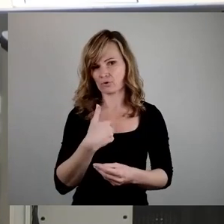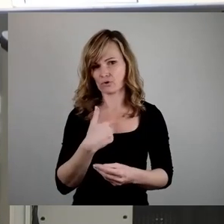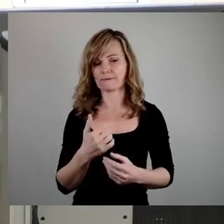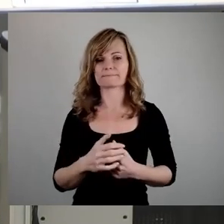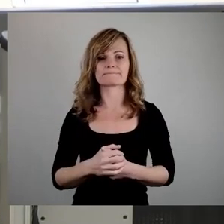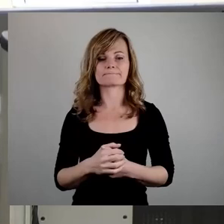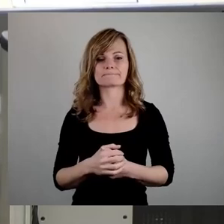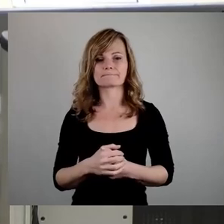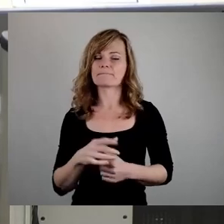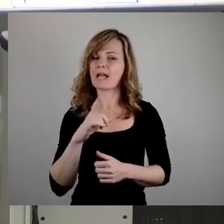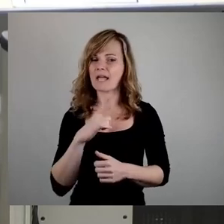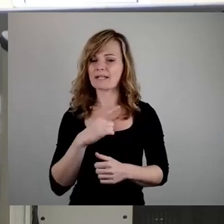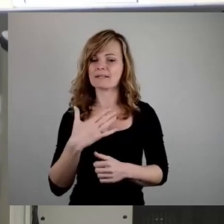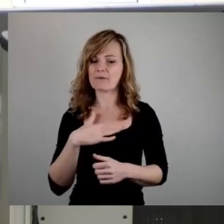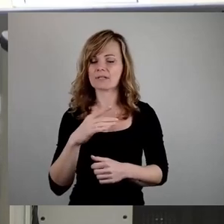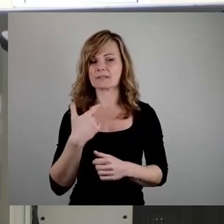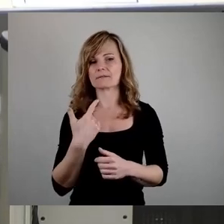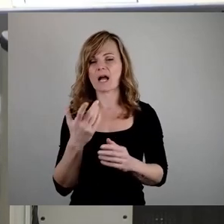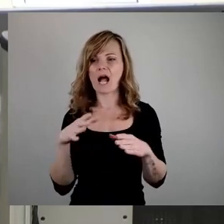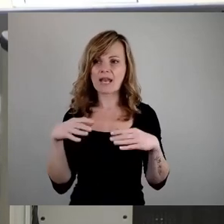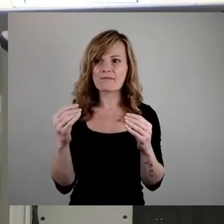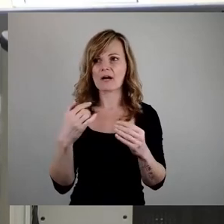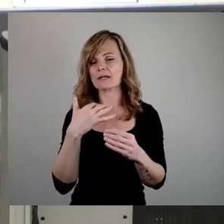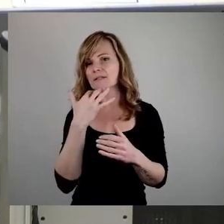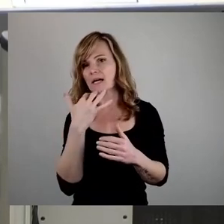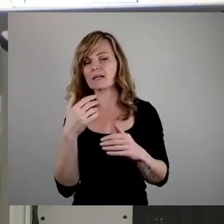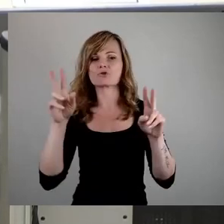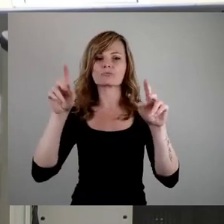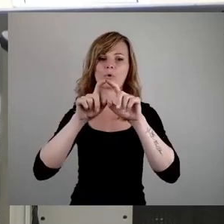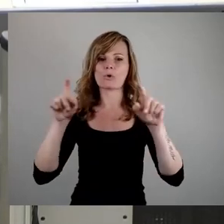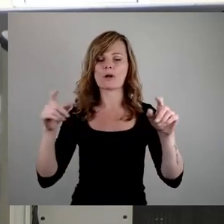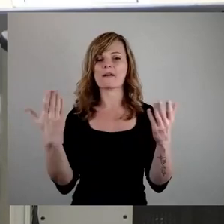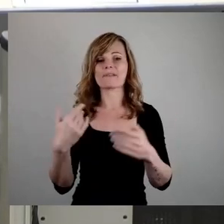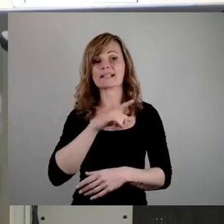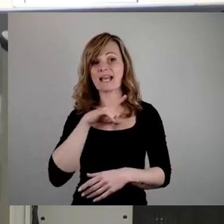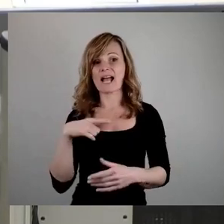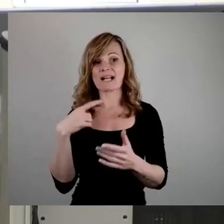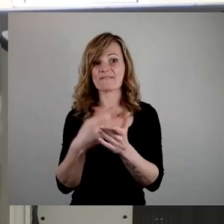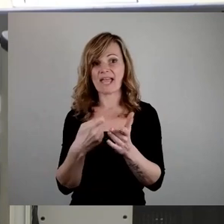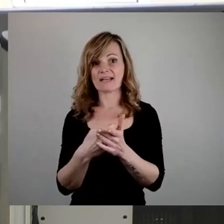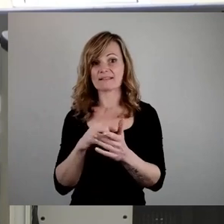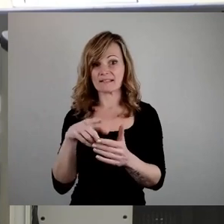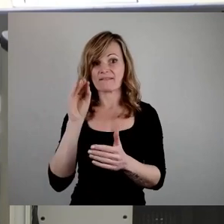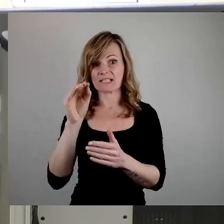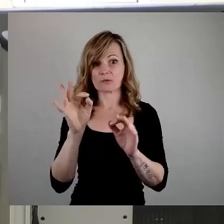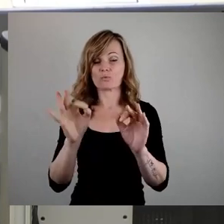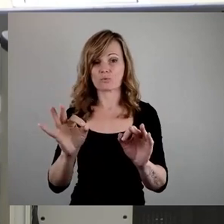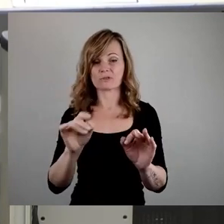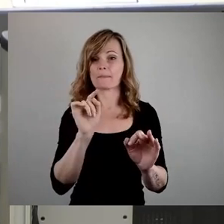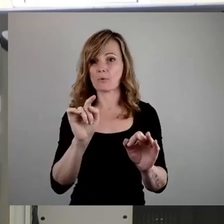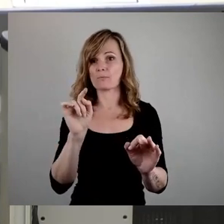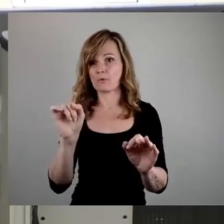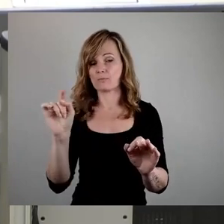Eigentlich wollte ich meinen Beitrag beginnen mit dem Spruch, was lange wird, wird gut. Punkt, Punkt, Punkt,